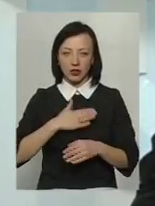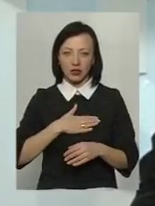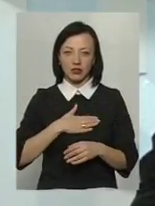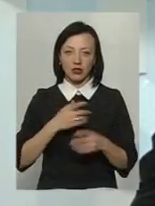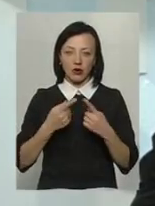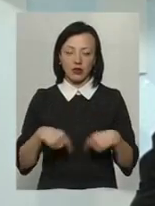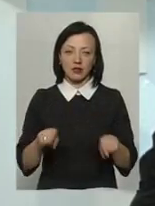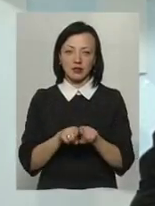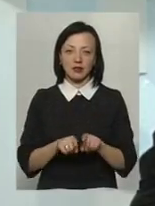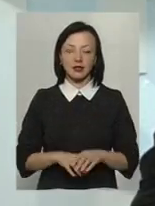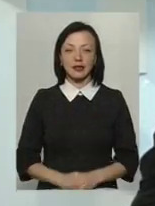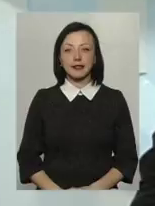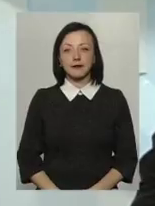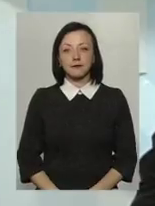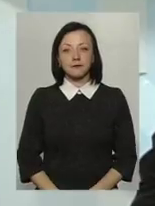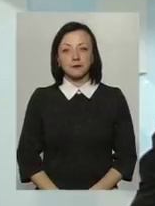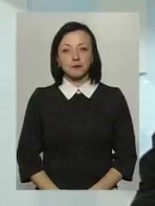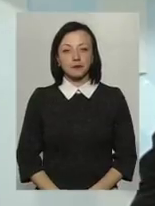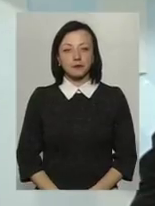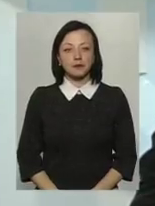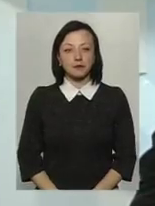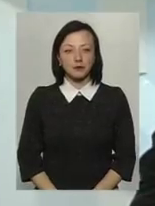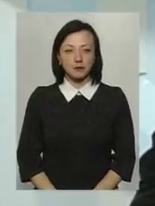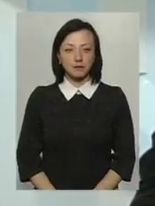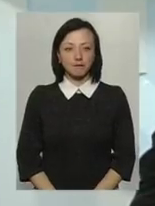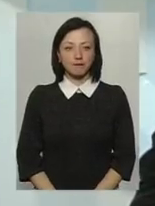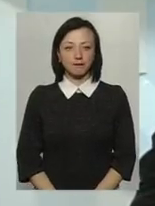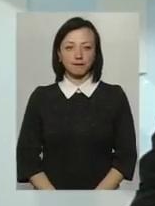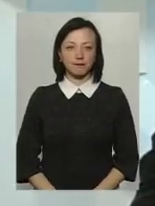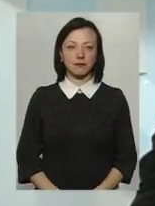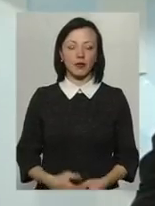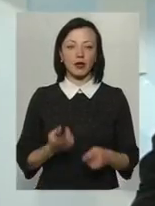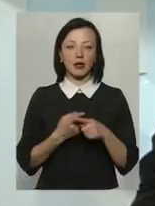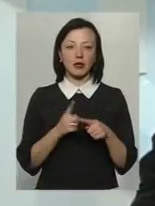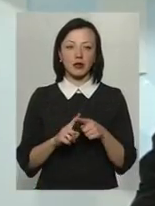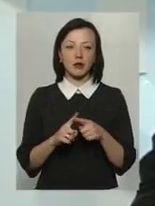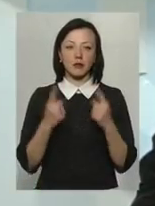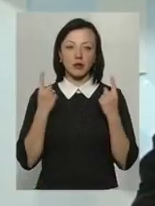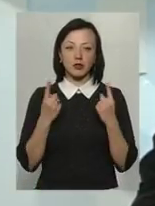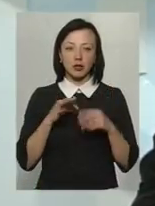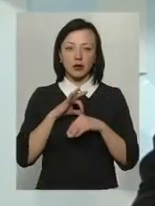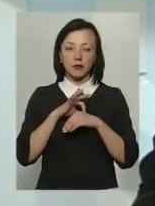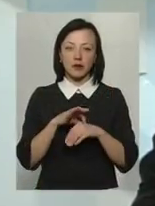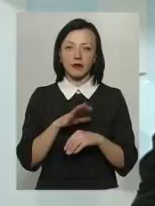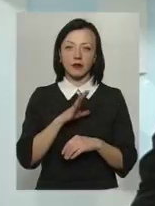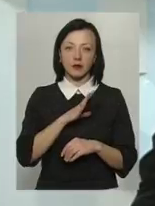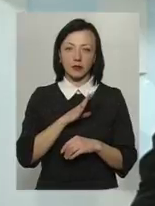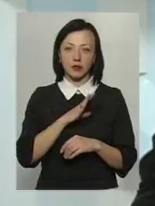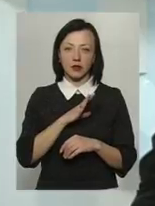органічного землєдєлі. І це була больша проведена, прежде всього,